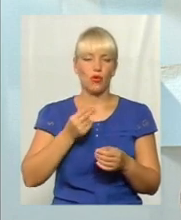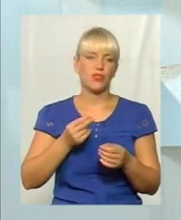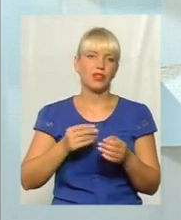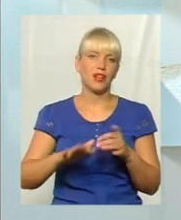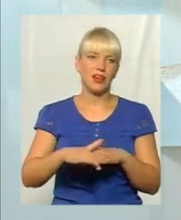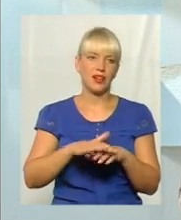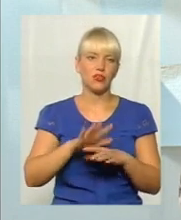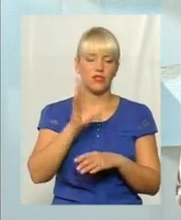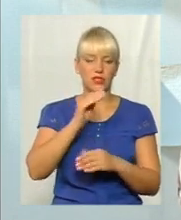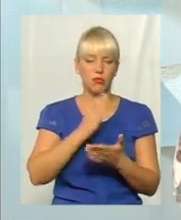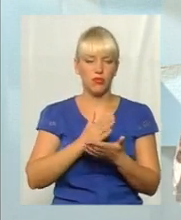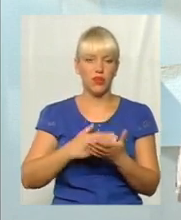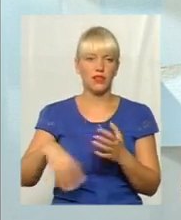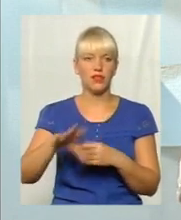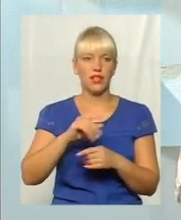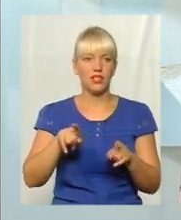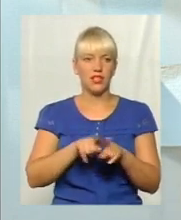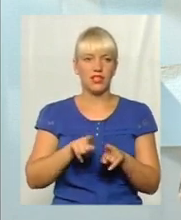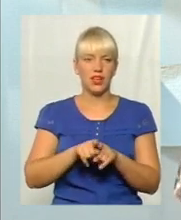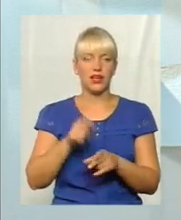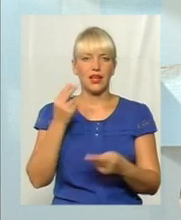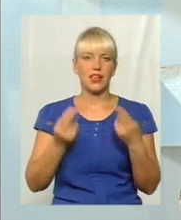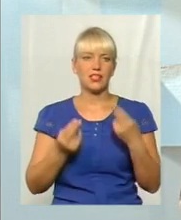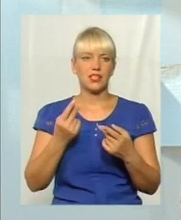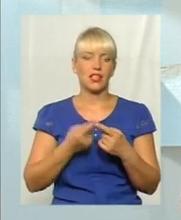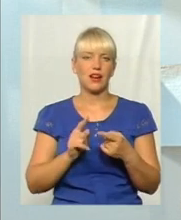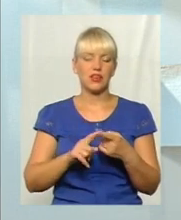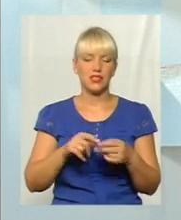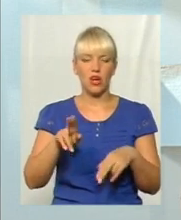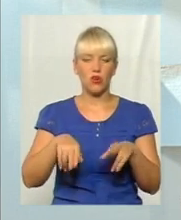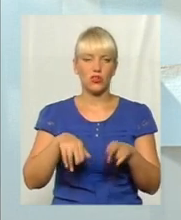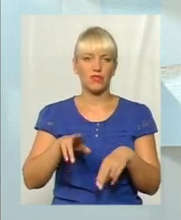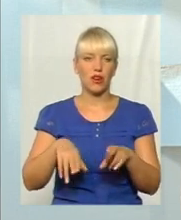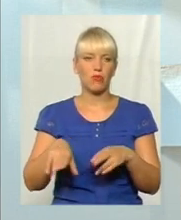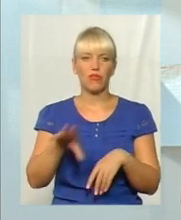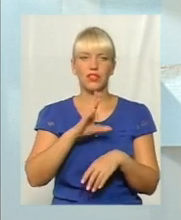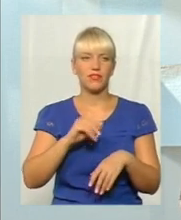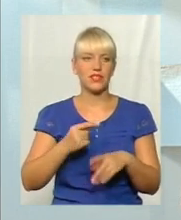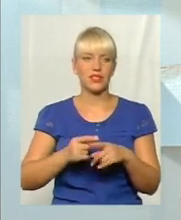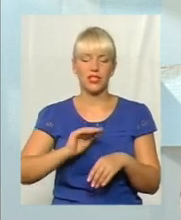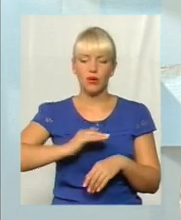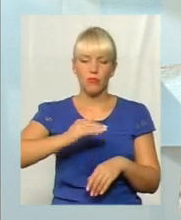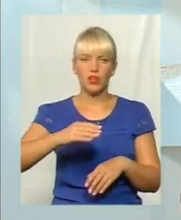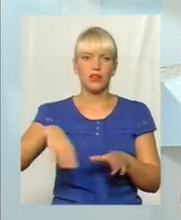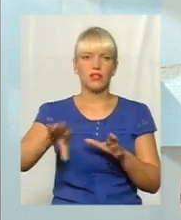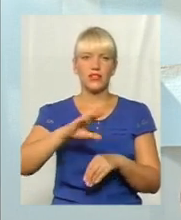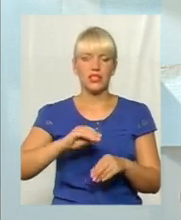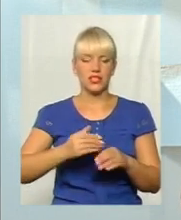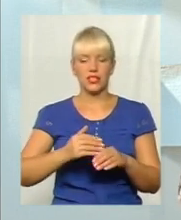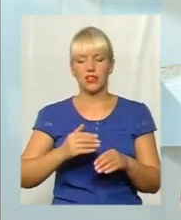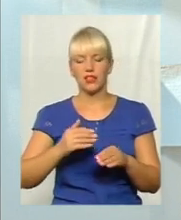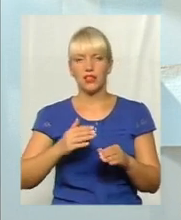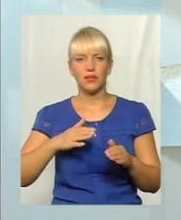там, бачать, що він весь такий яскравий, оце він розфарбований, всі-всі буквально, порошки,